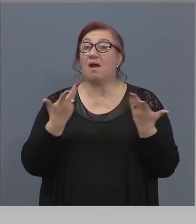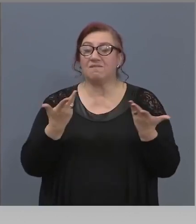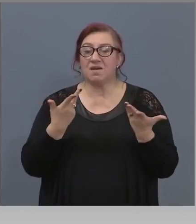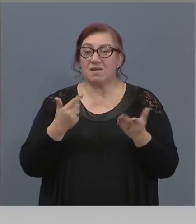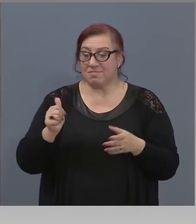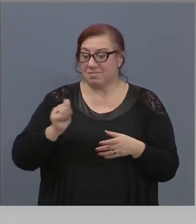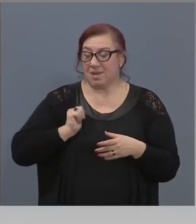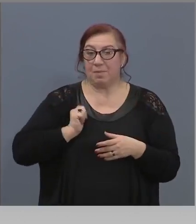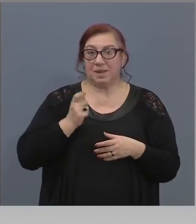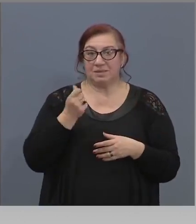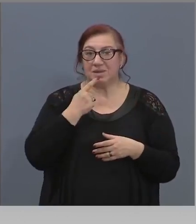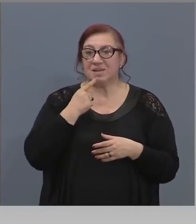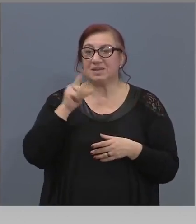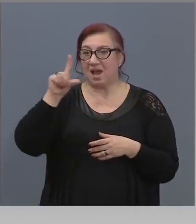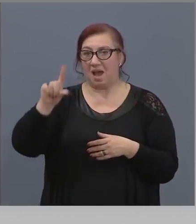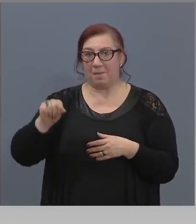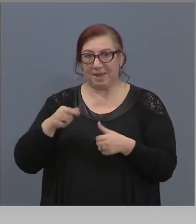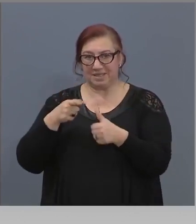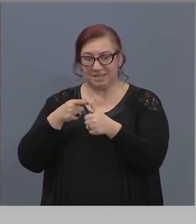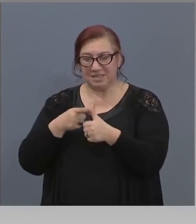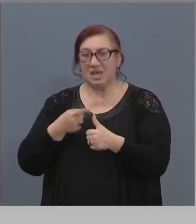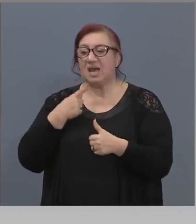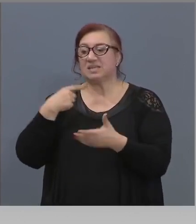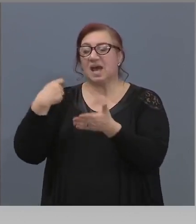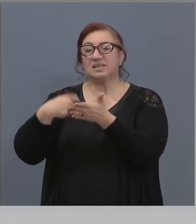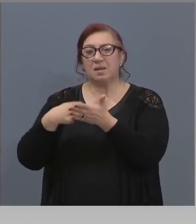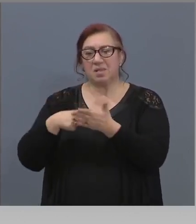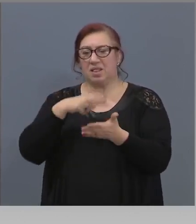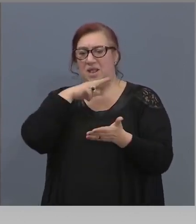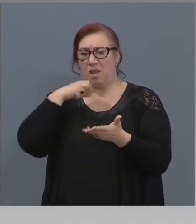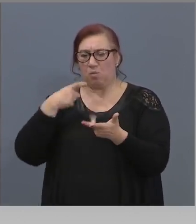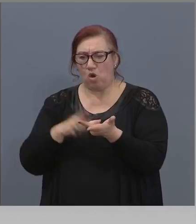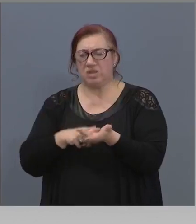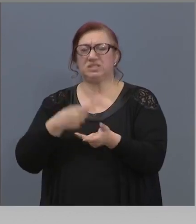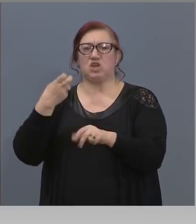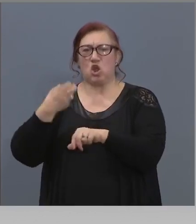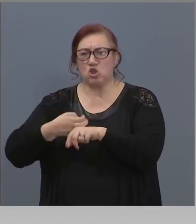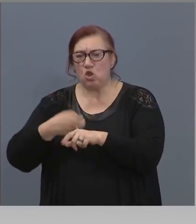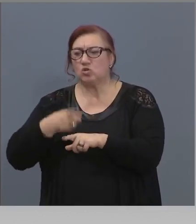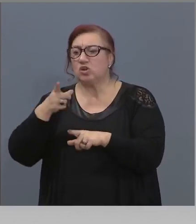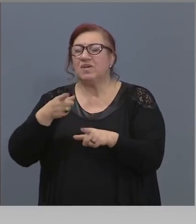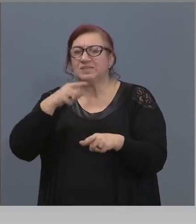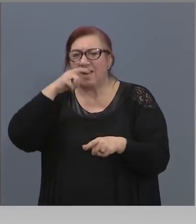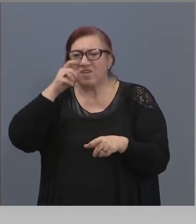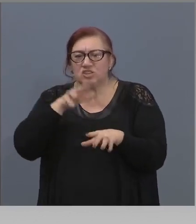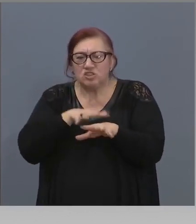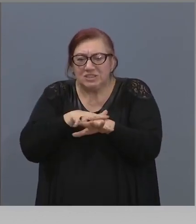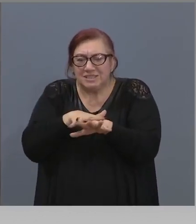пенсии, за плати на структура определящите жизнени системи на държавата.